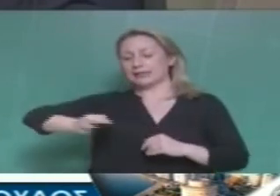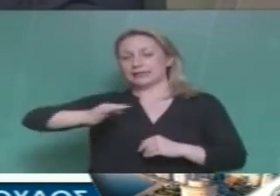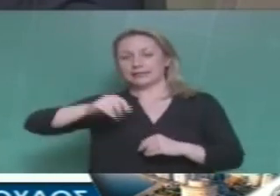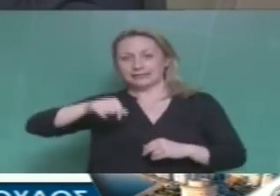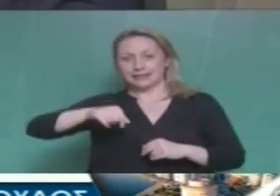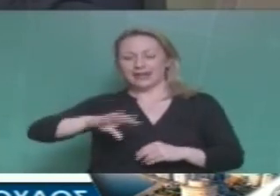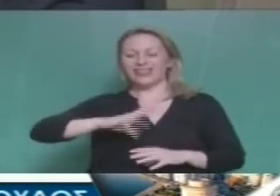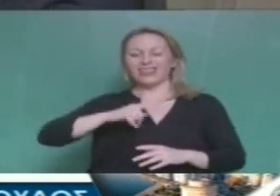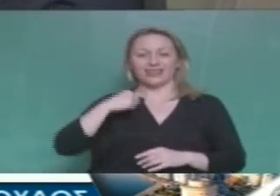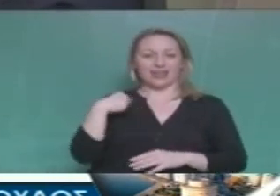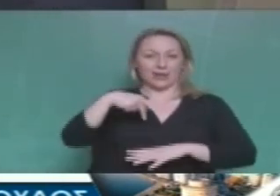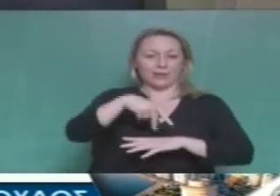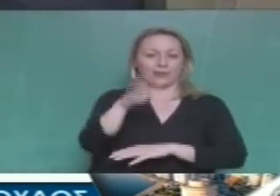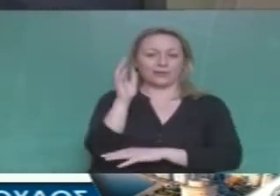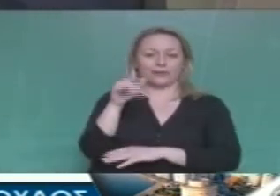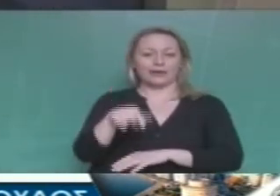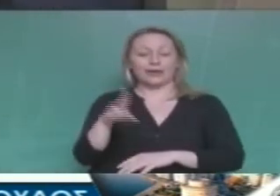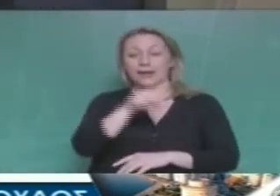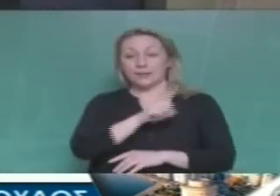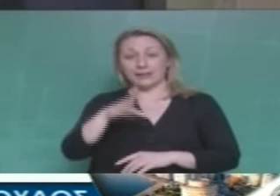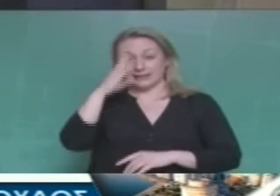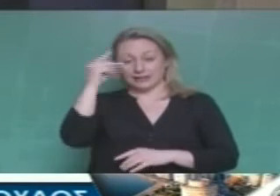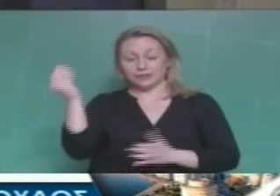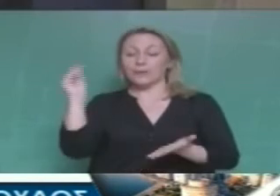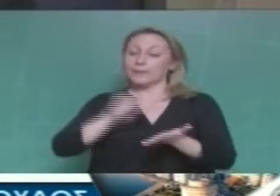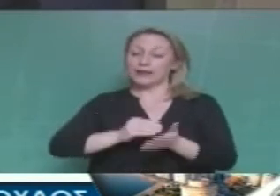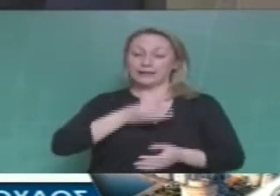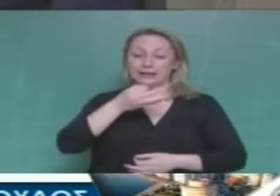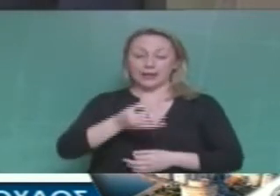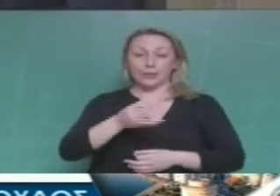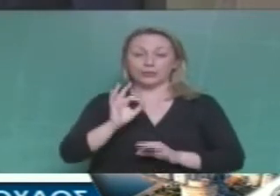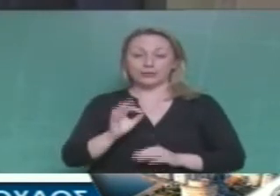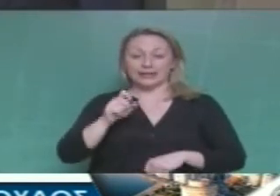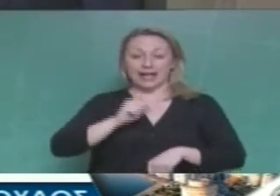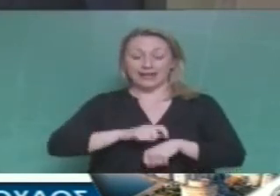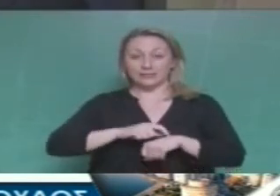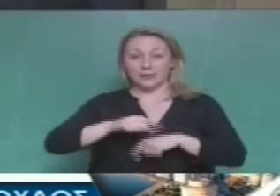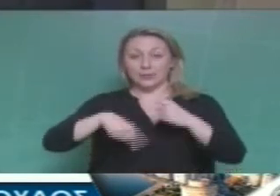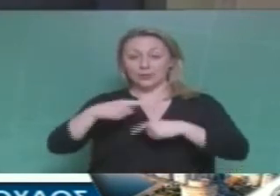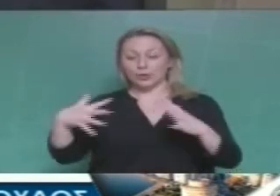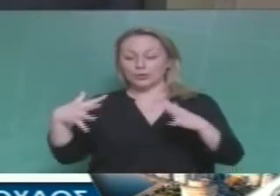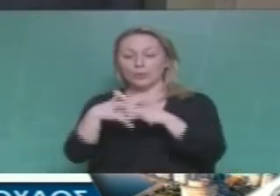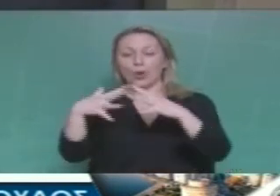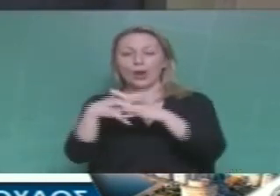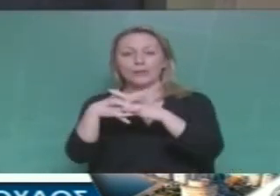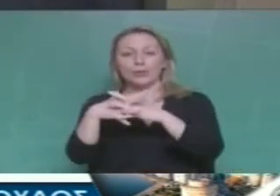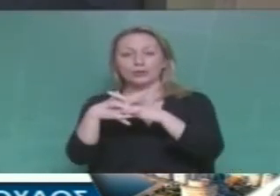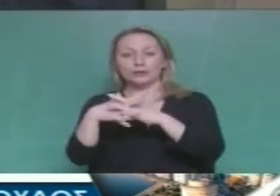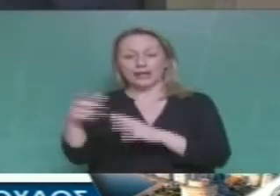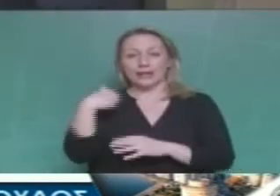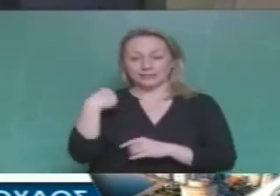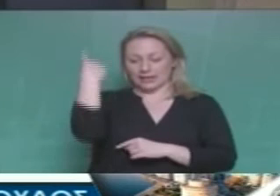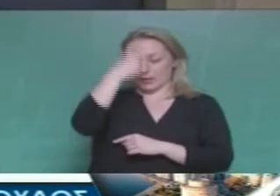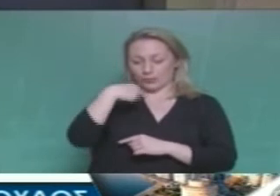Αφού βέβαια για να μην το ξεχάσω πρέπει να ξανακάνω για μια ακόμη φορά την επισήμαση ότι το ποιο χώρα είναι σε εμπόλεμη κατάσταση δεν είναι μια προσωπική άποψη του